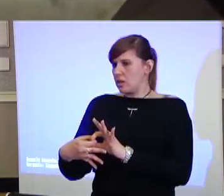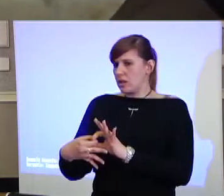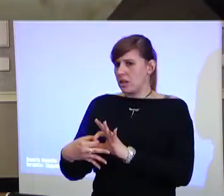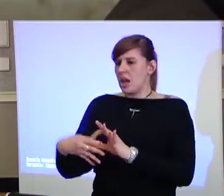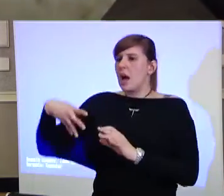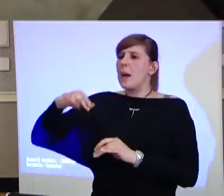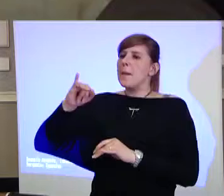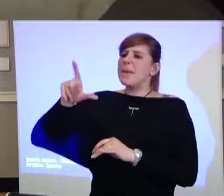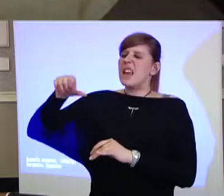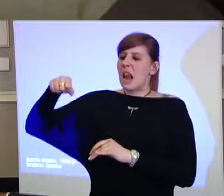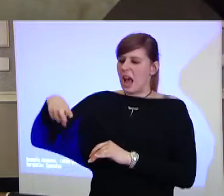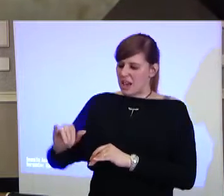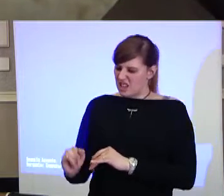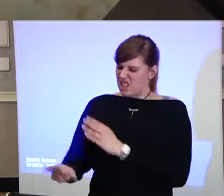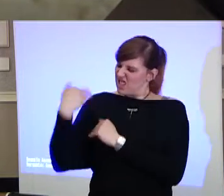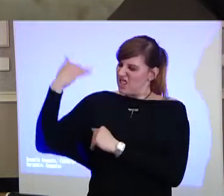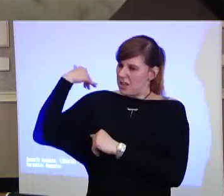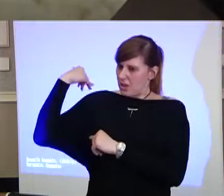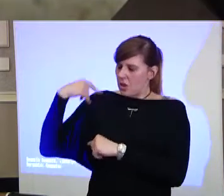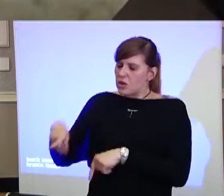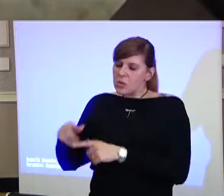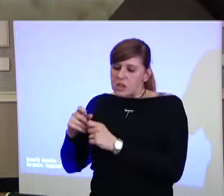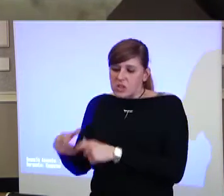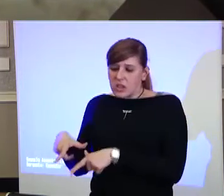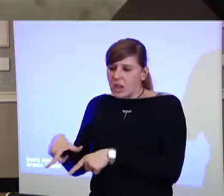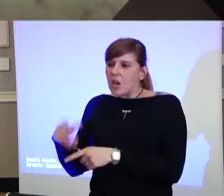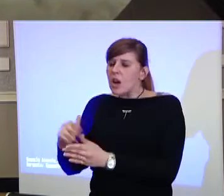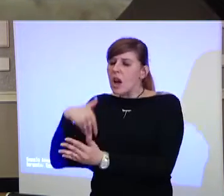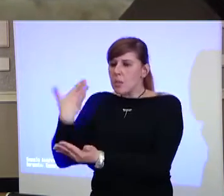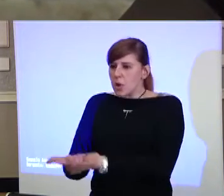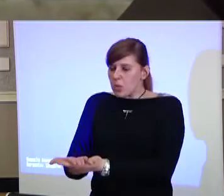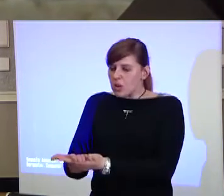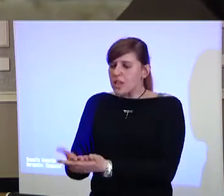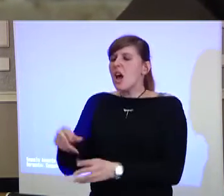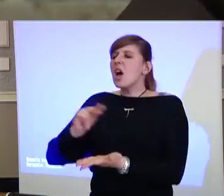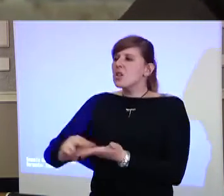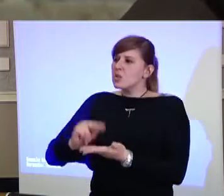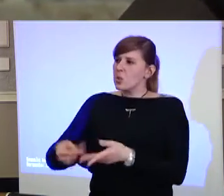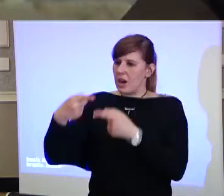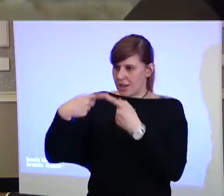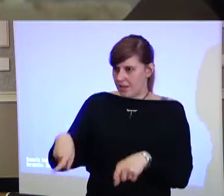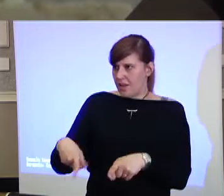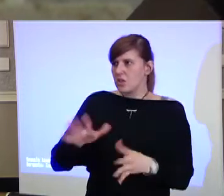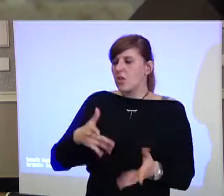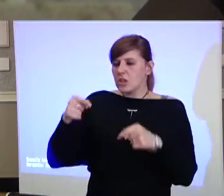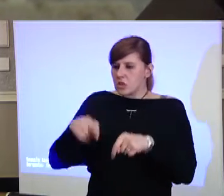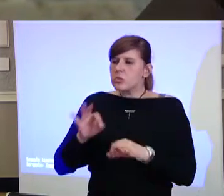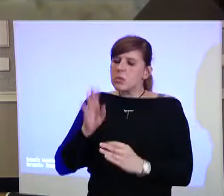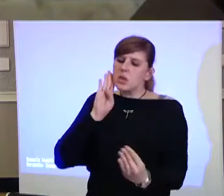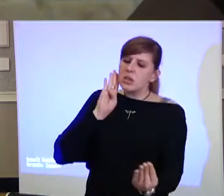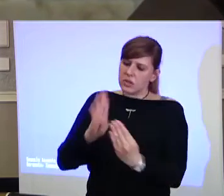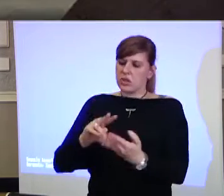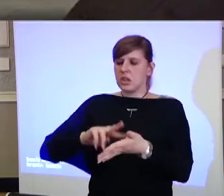Roberto Milani quando con la sua cittadella propose una scuola di natura diversa. Forse oggi ci ritroviamo di fronte a quelle